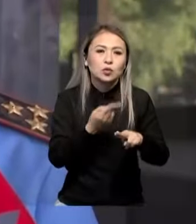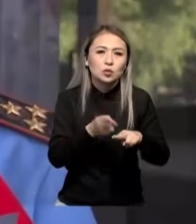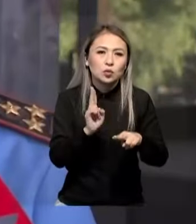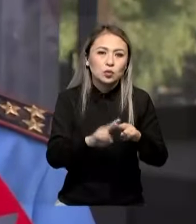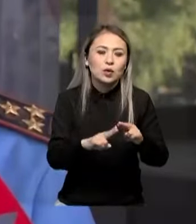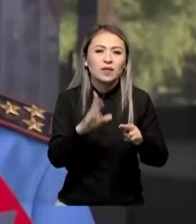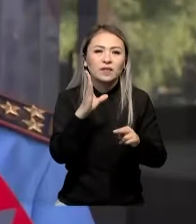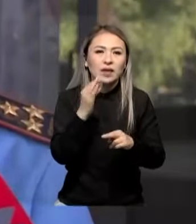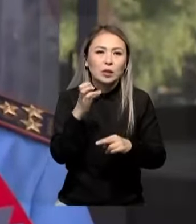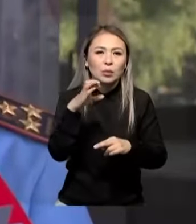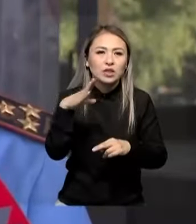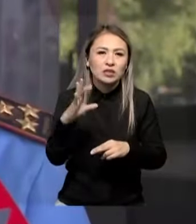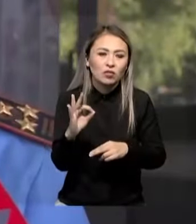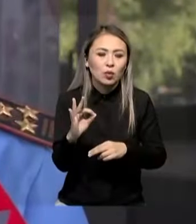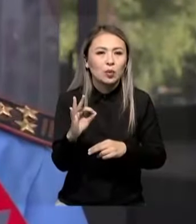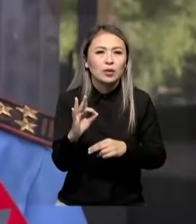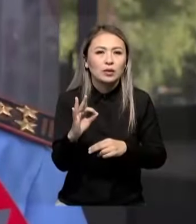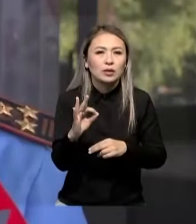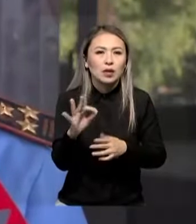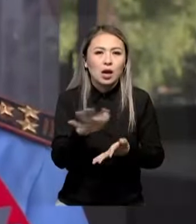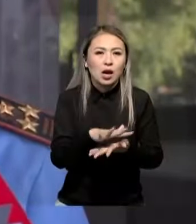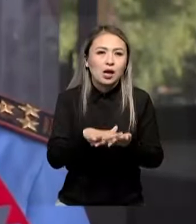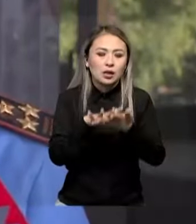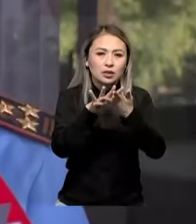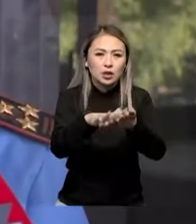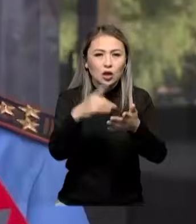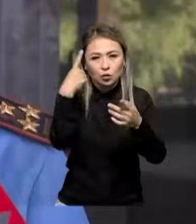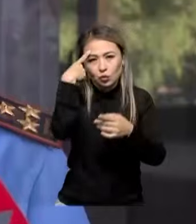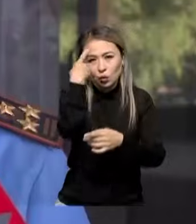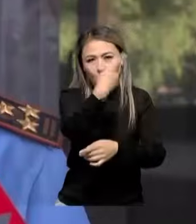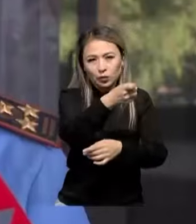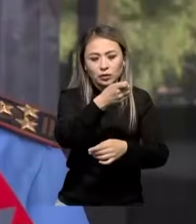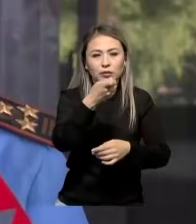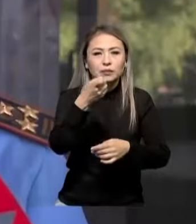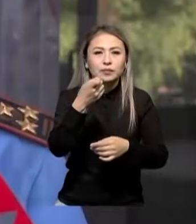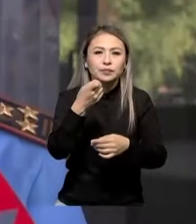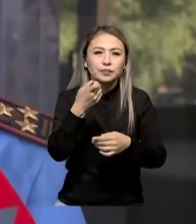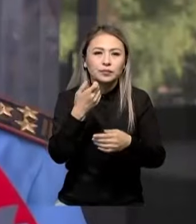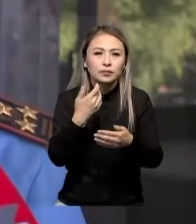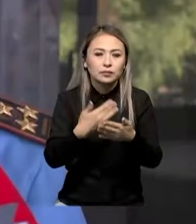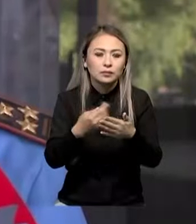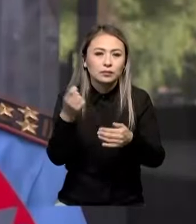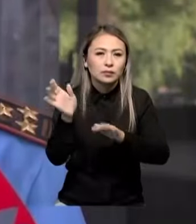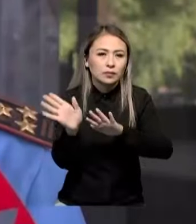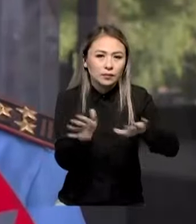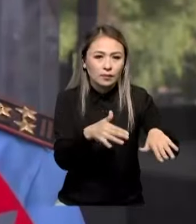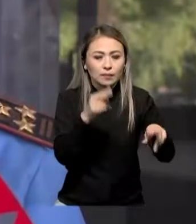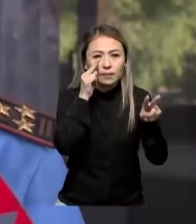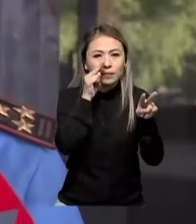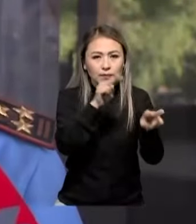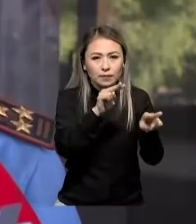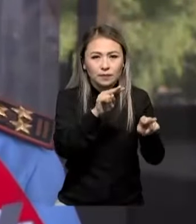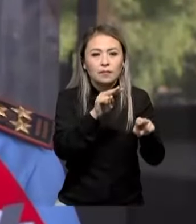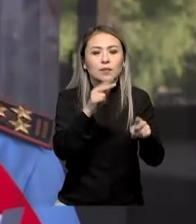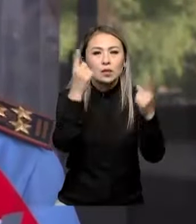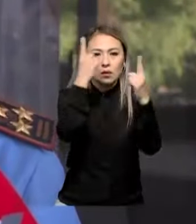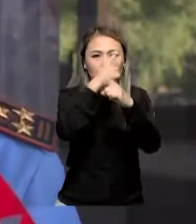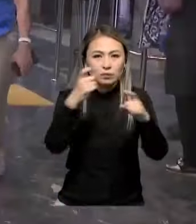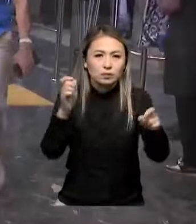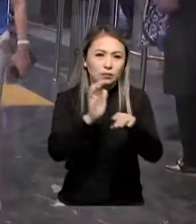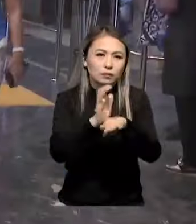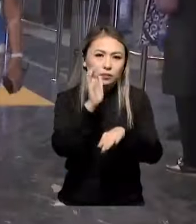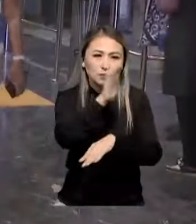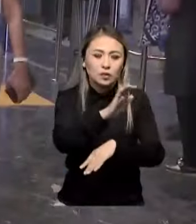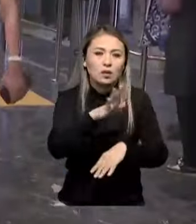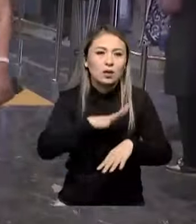ведімістіға арыздарын жолдап, кейінен бақылау қалынып, ақпарат жолданады.